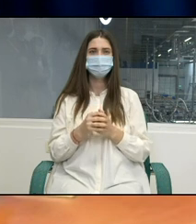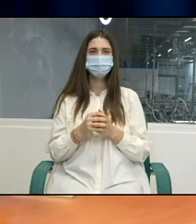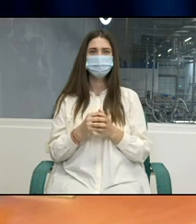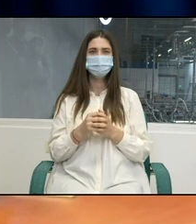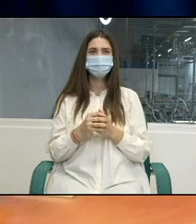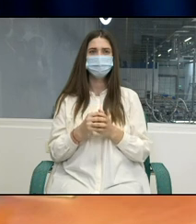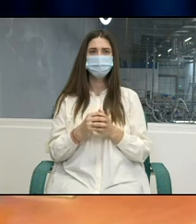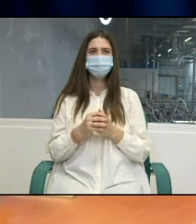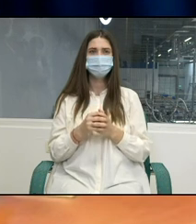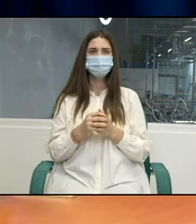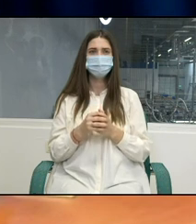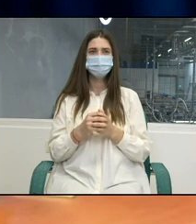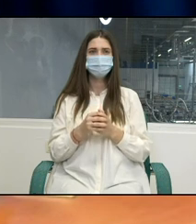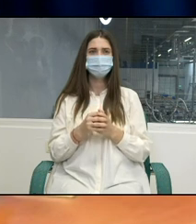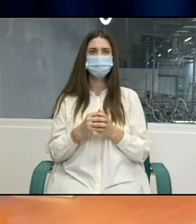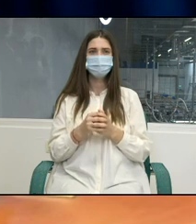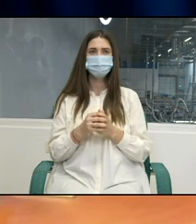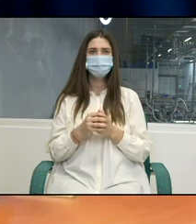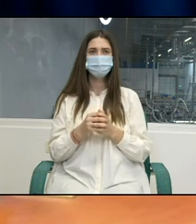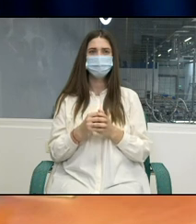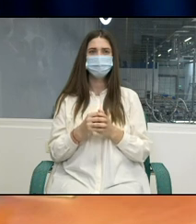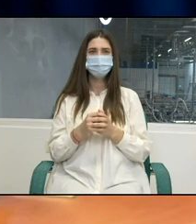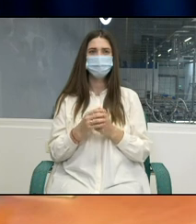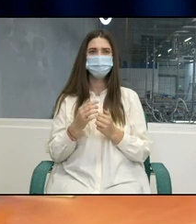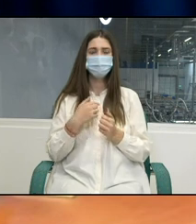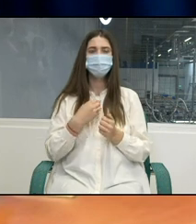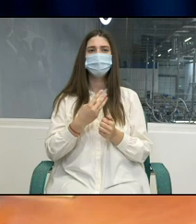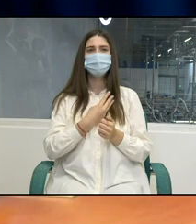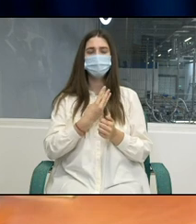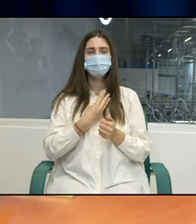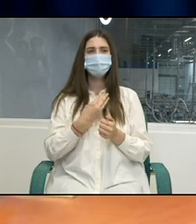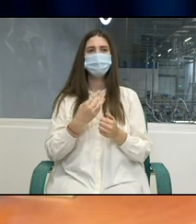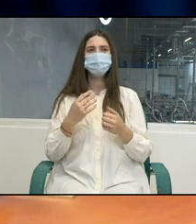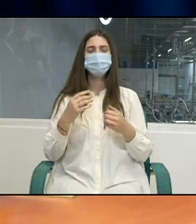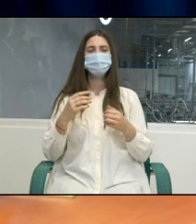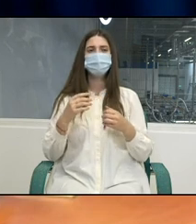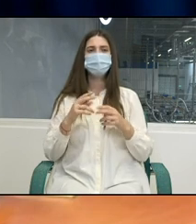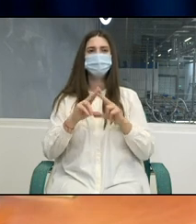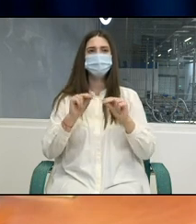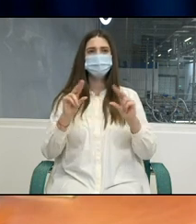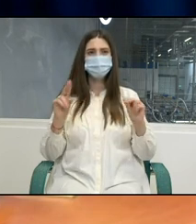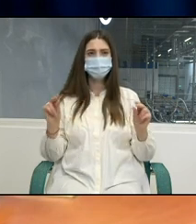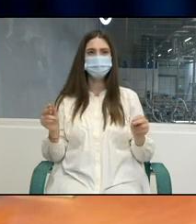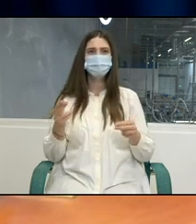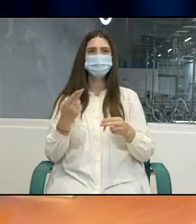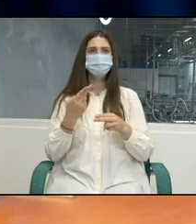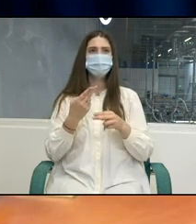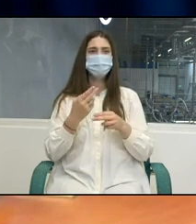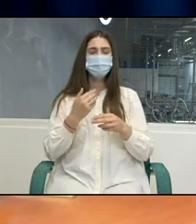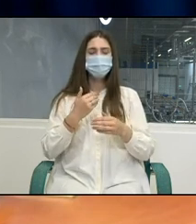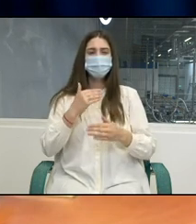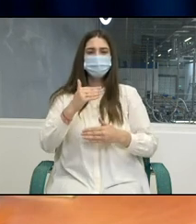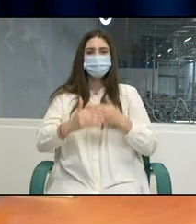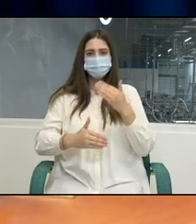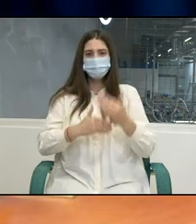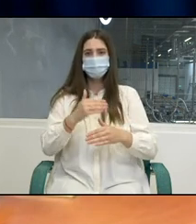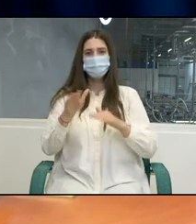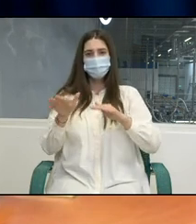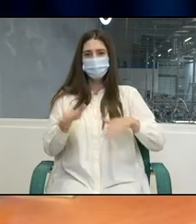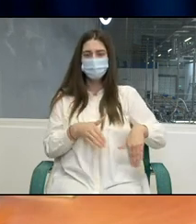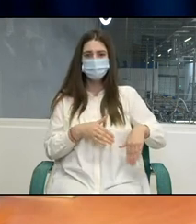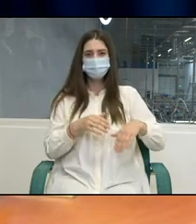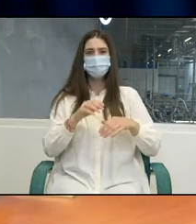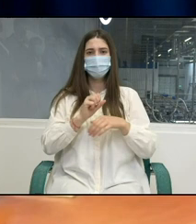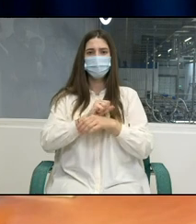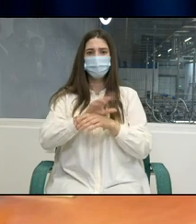realizării obiectivilor acestor foarte ambițioase. Eu vă doresc tuturor succes în acestă perioadă de recuperare de dificilă și sperăm foarte mult că acest